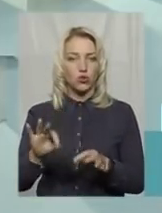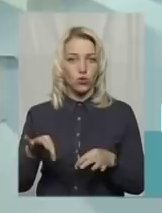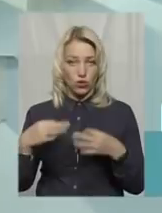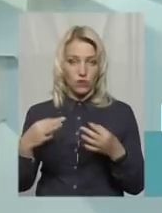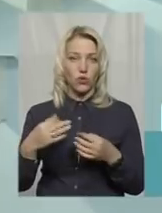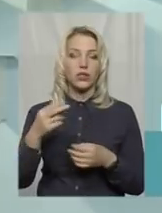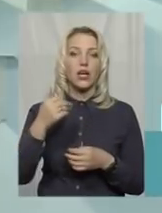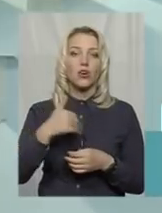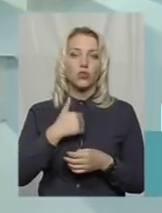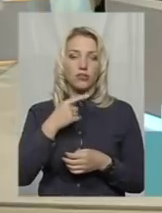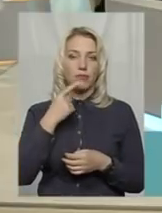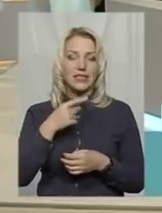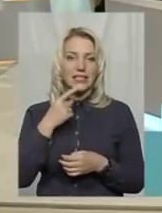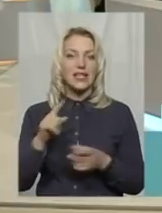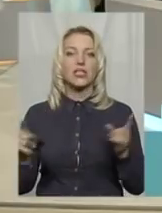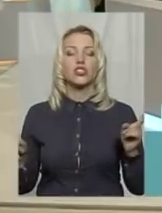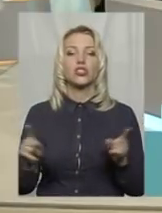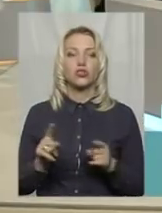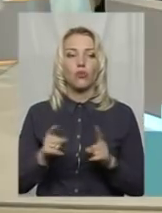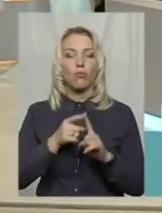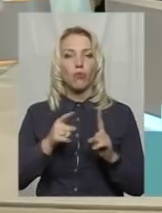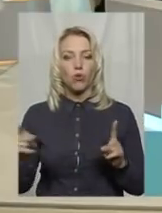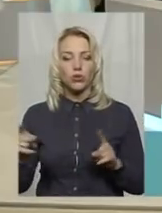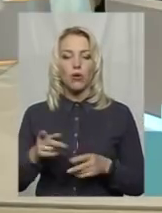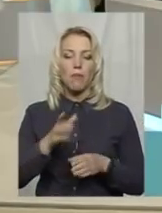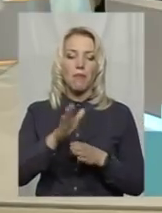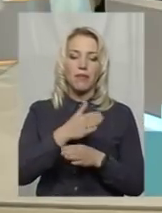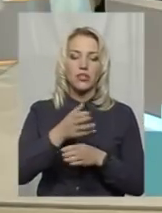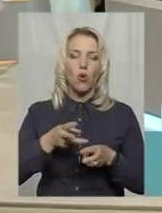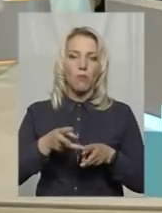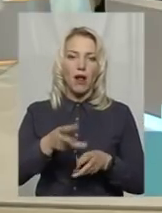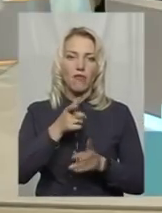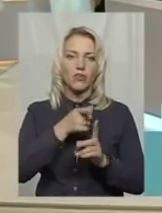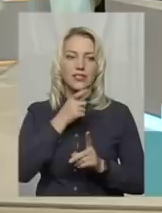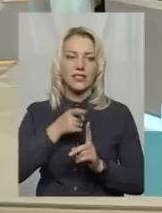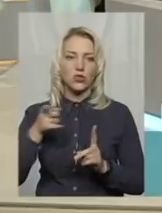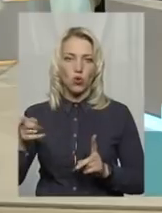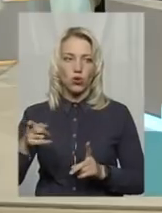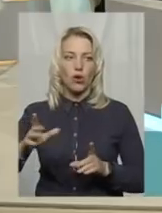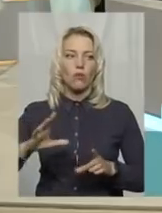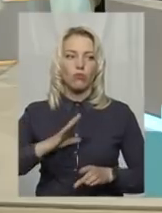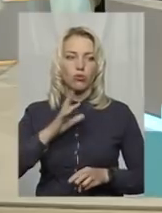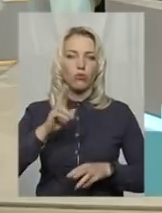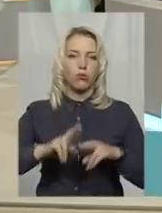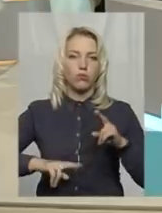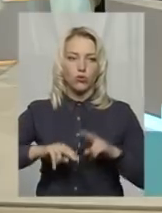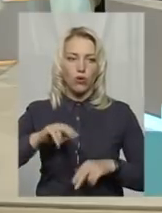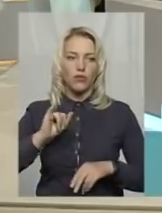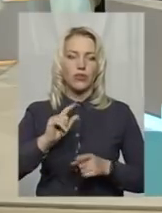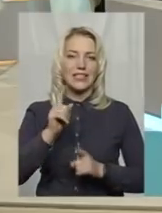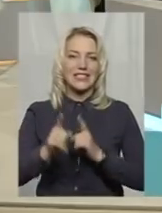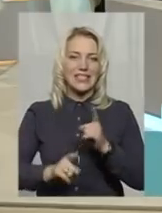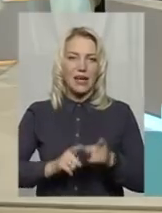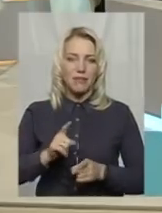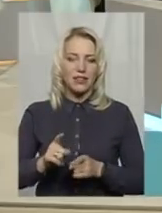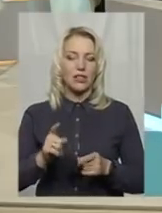тільки зазначити, протягом міжопалювального сезону було побудовано та замінено